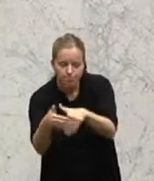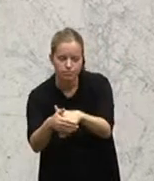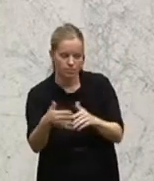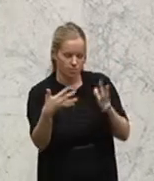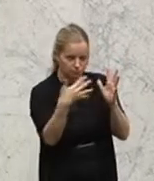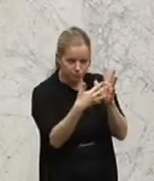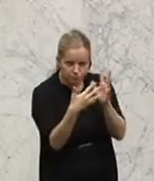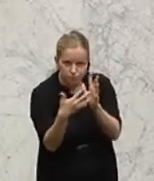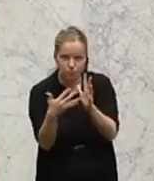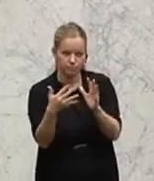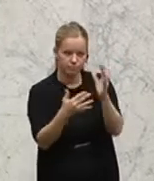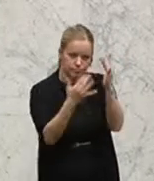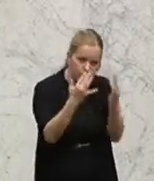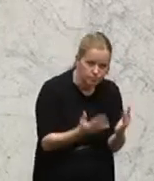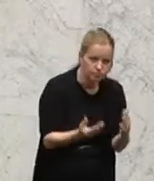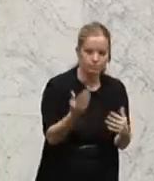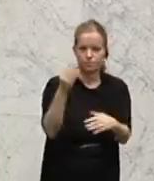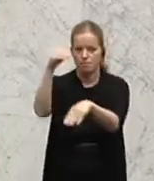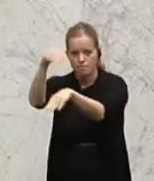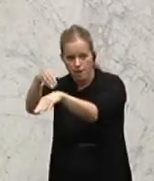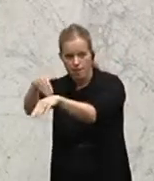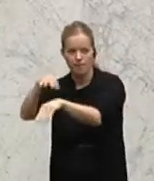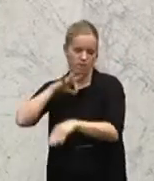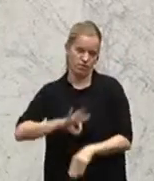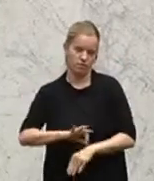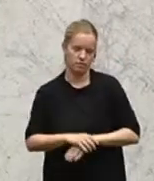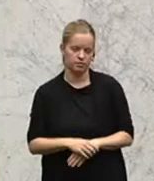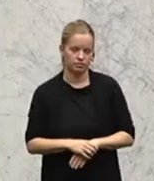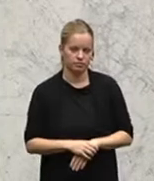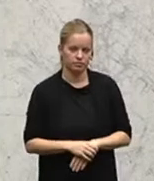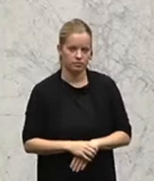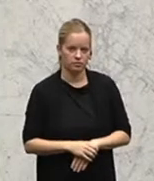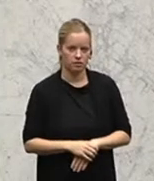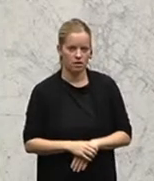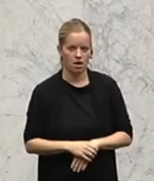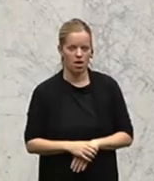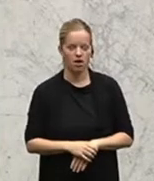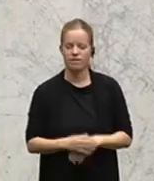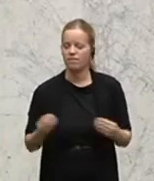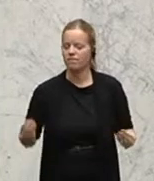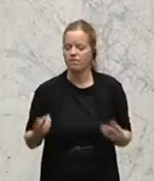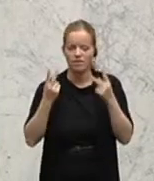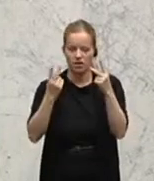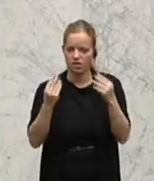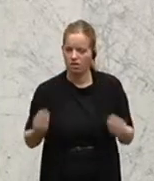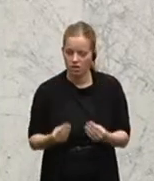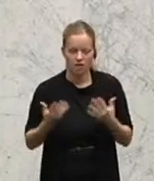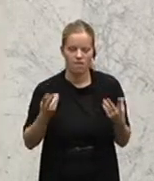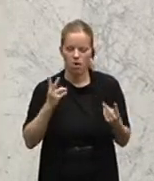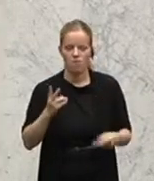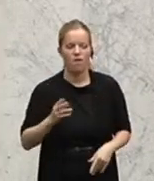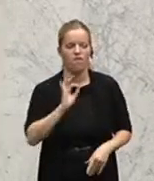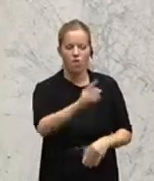und verpflichtende Meldungen anzustreben. Das ist sehr wichtig einerseits zur Qualitätssicherung für die Patienten